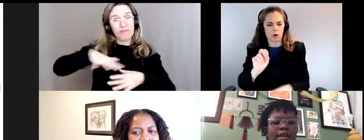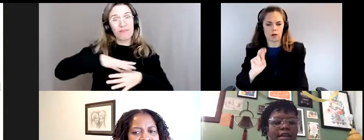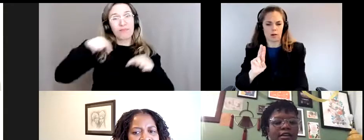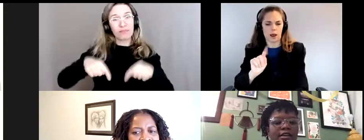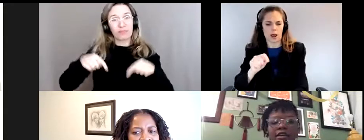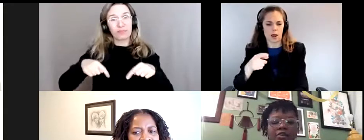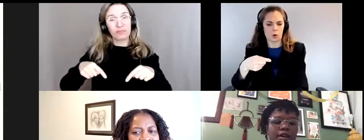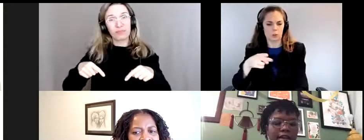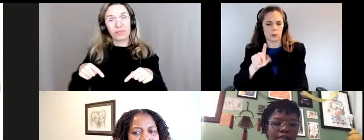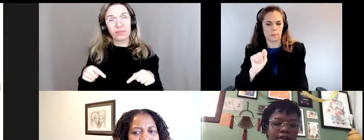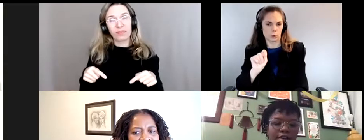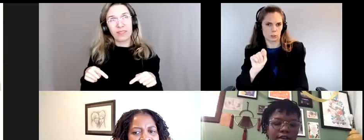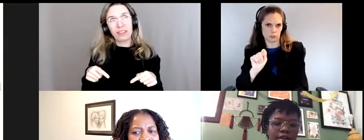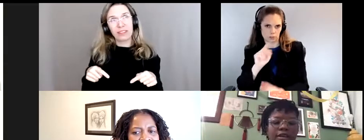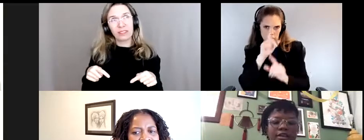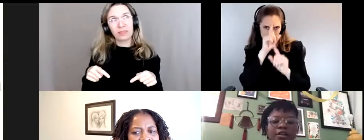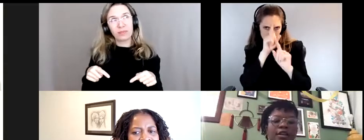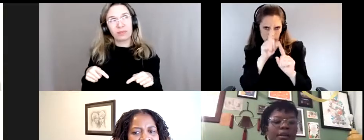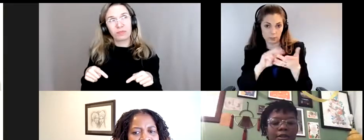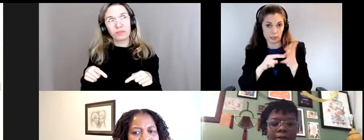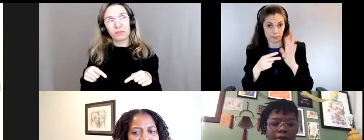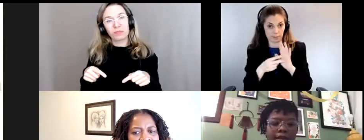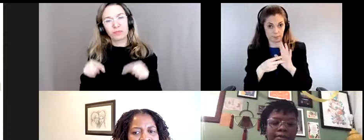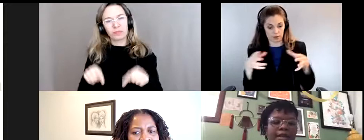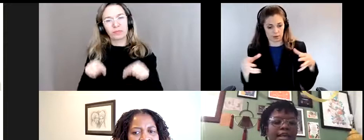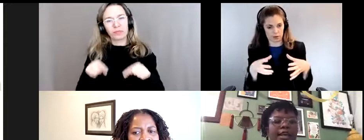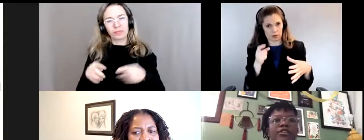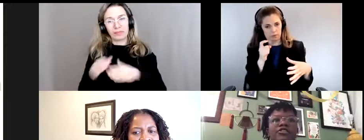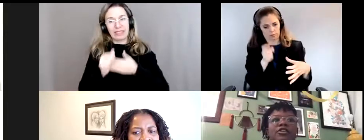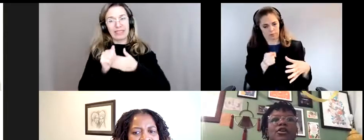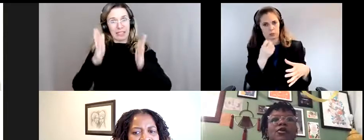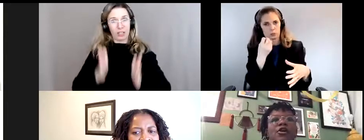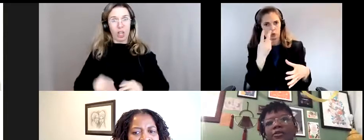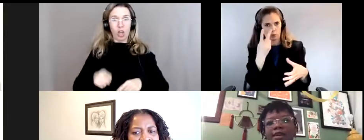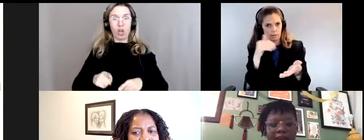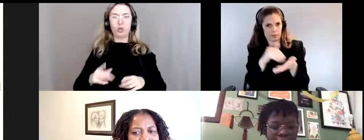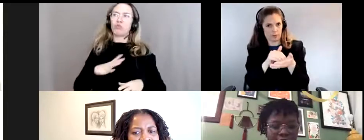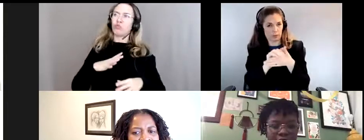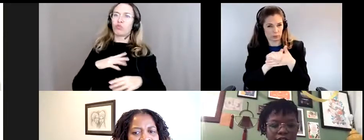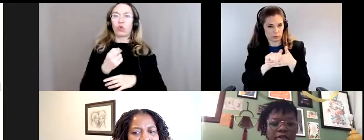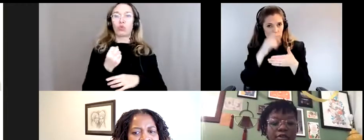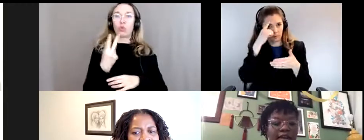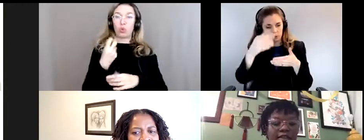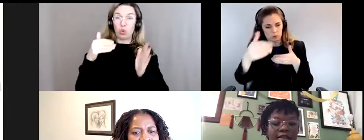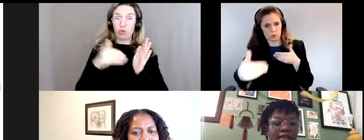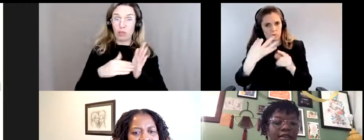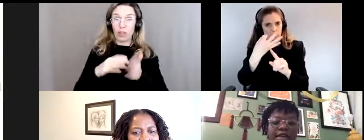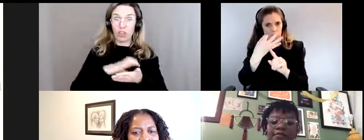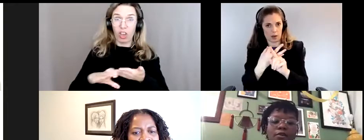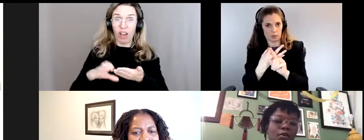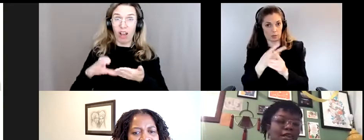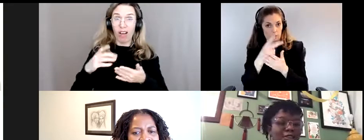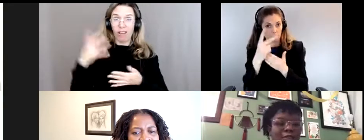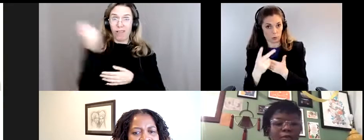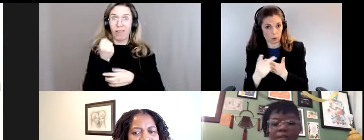ce sont... Pardon, ces leaders travaillent avec environ 12 000 $ pour des programmes qui sont